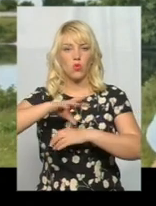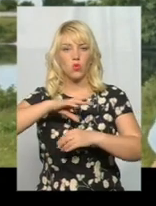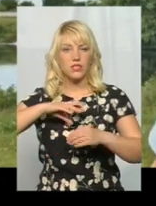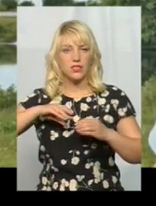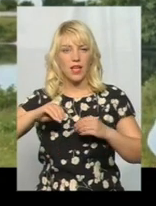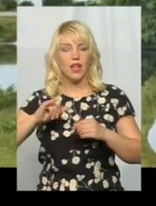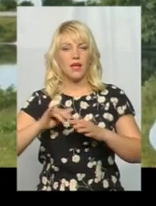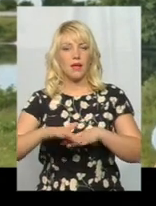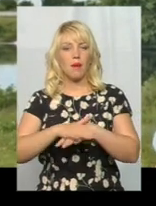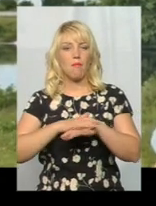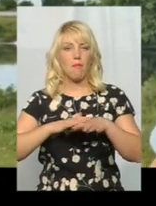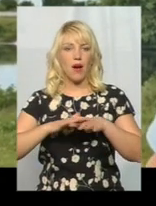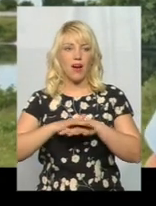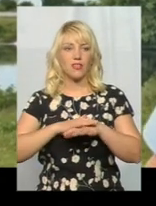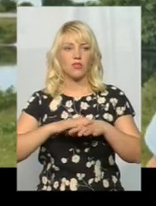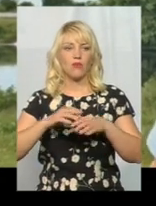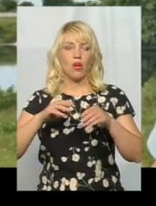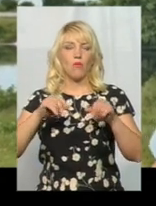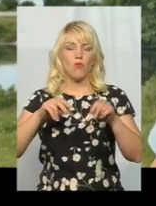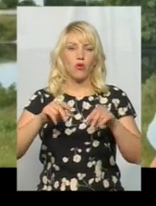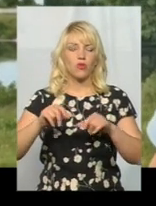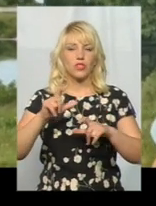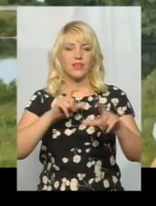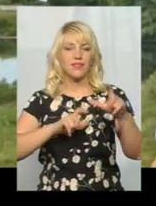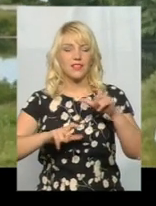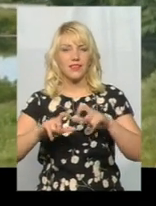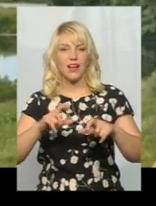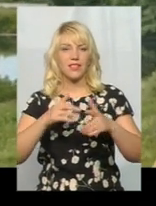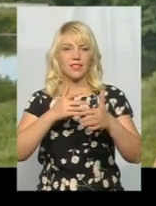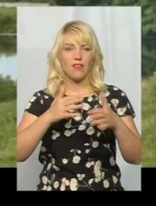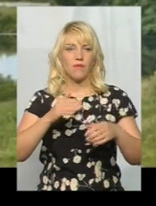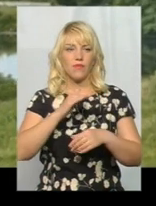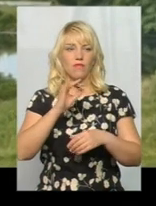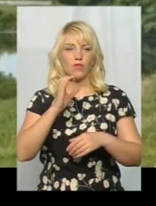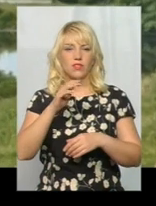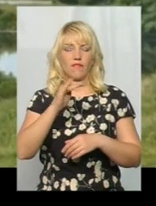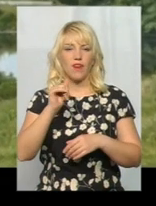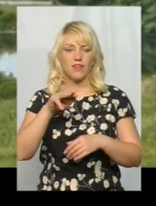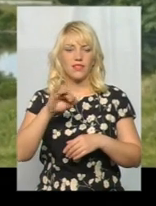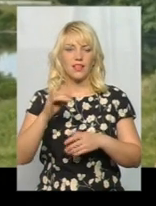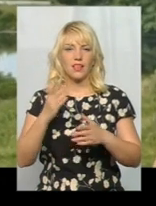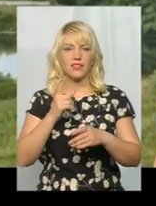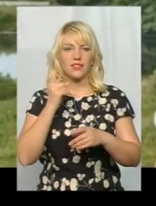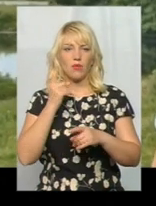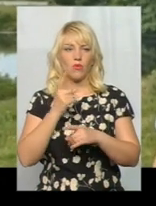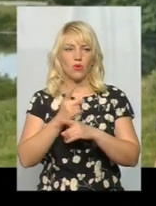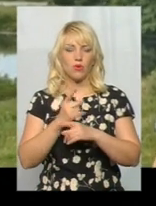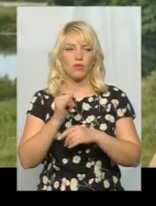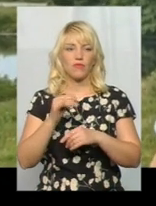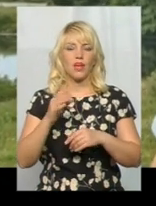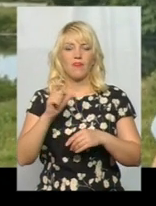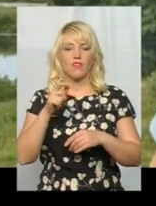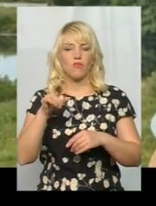масово порошки, нітрати, нітріти, саме основне фосфати, які заборонені в Європі, вони практично не